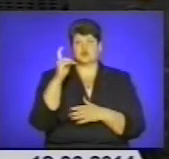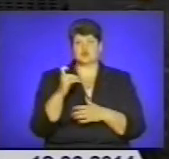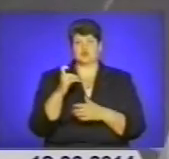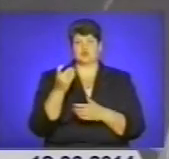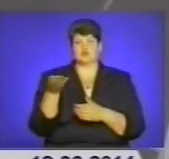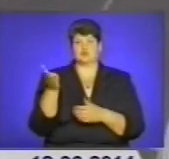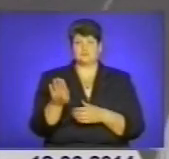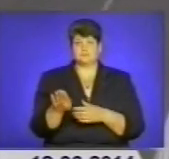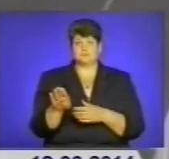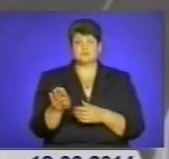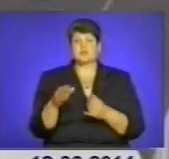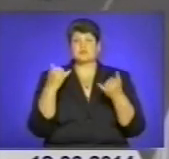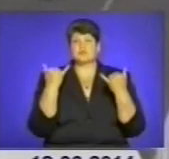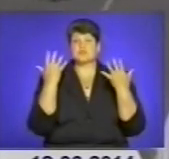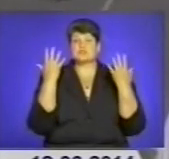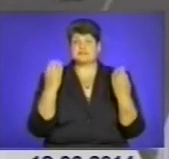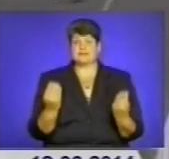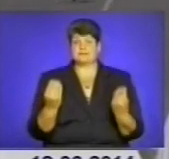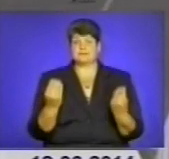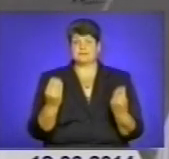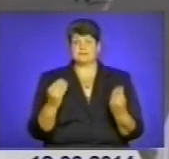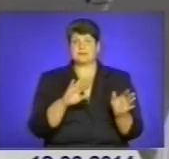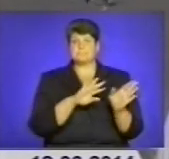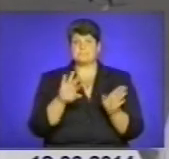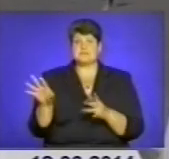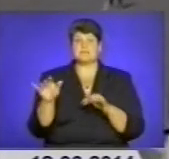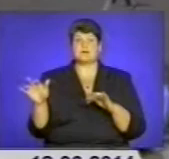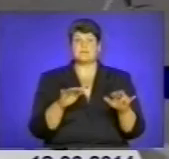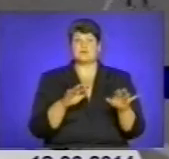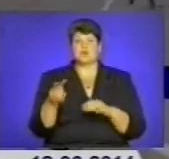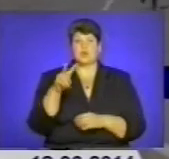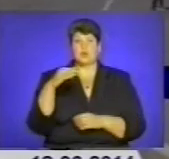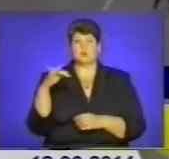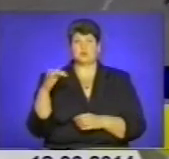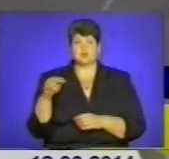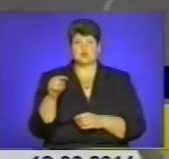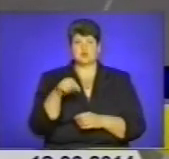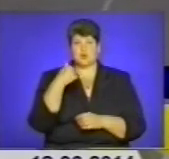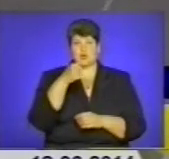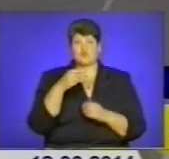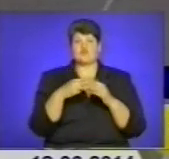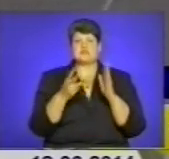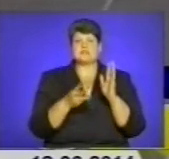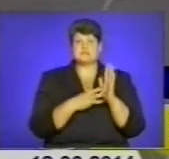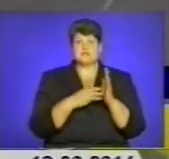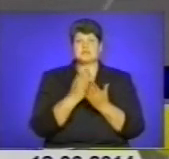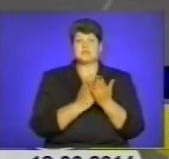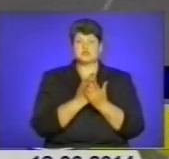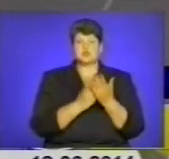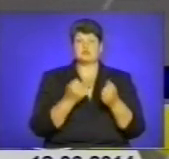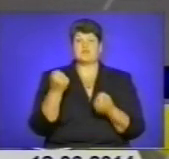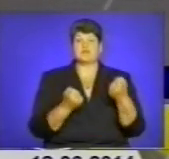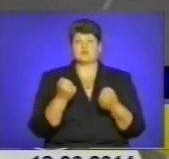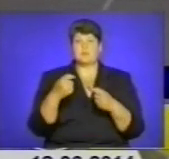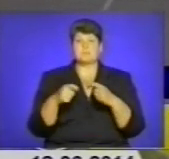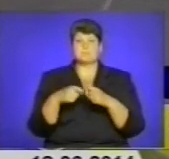транспорту. На сьогоднішній день, після події лютого цього року, 18 службових автомобілів